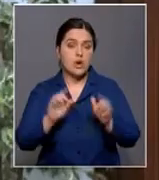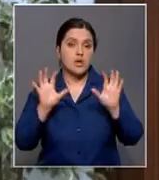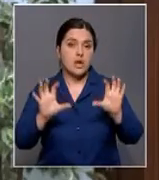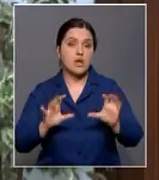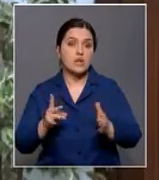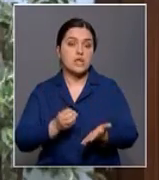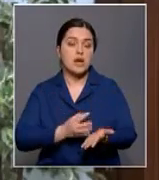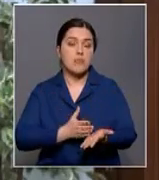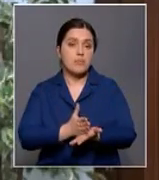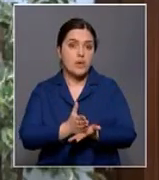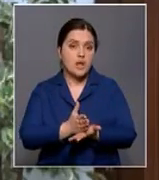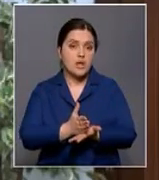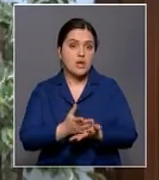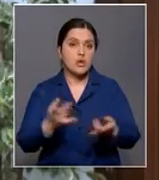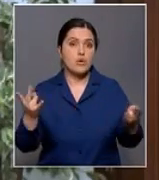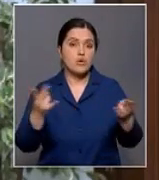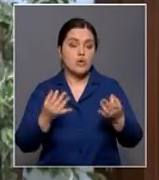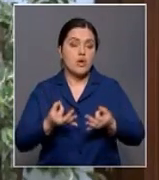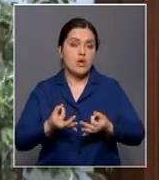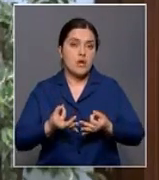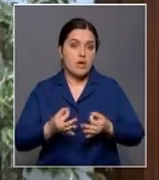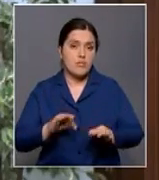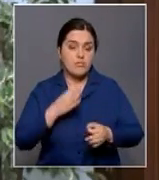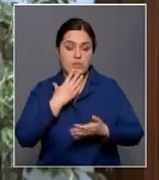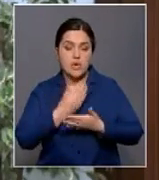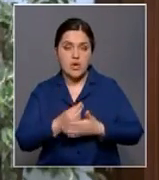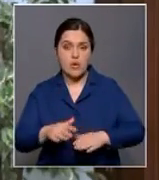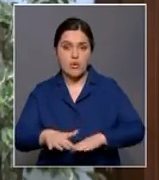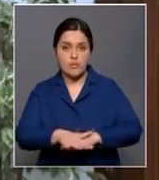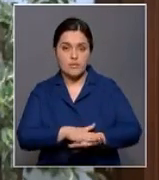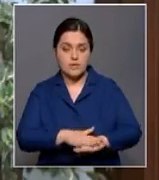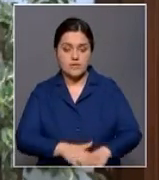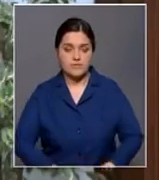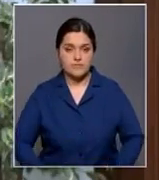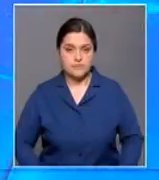направлено прежде всего на демократизацию нашего общества.